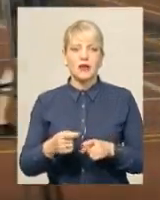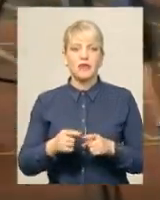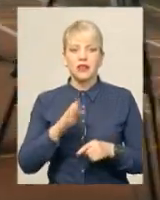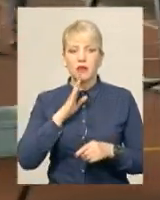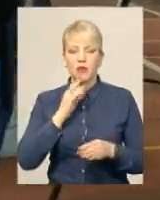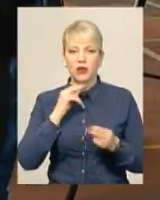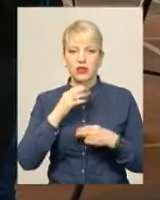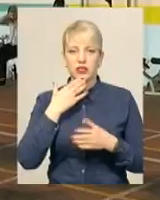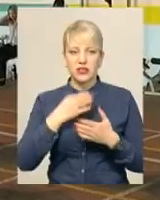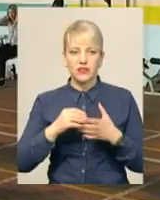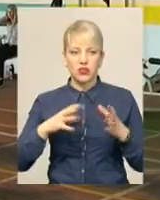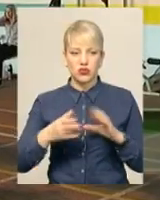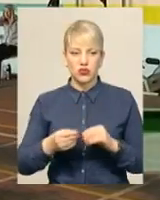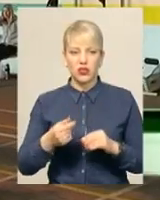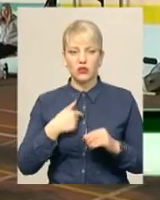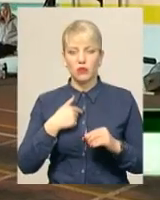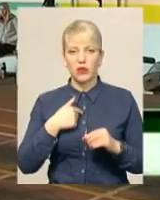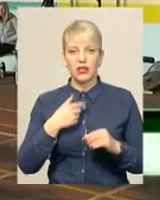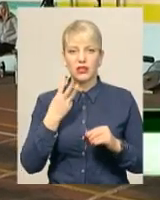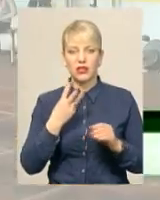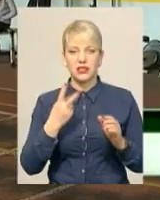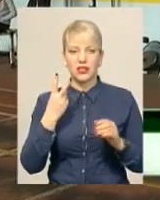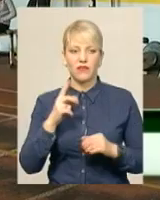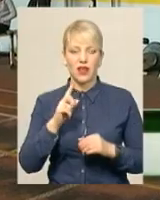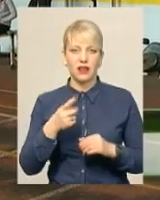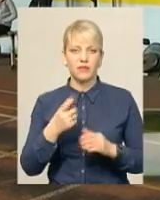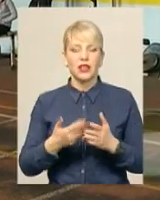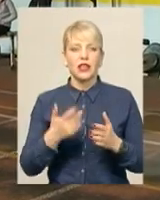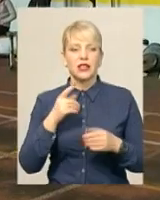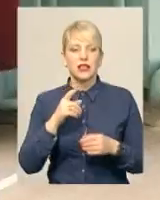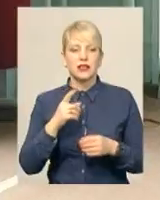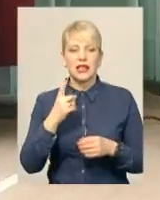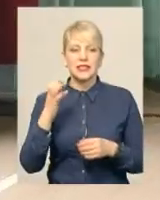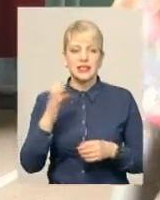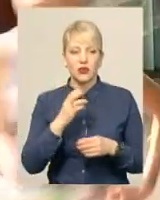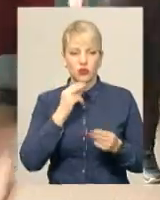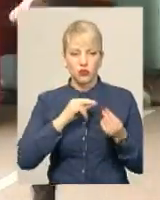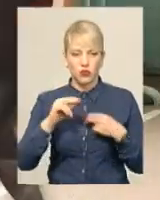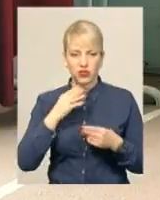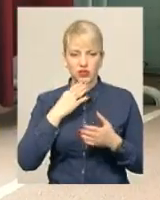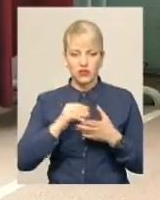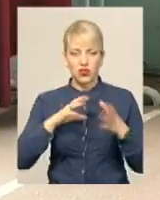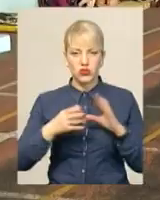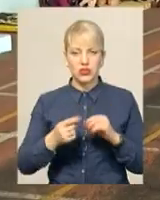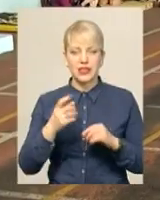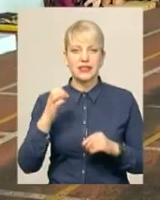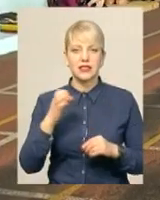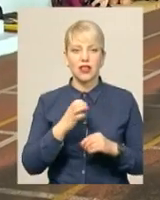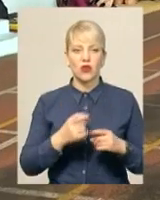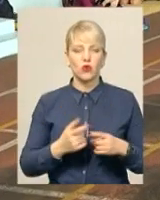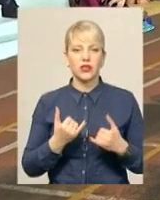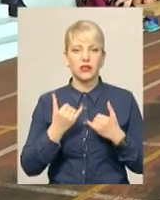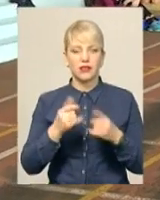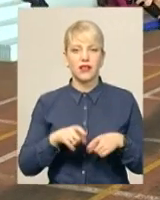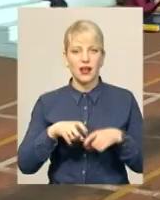покращила свій результат. Мамою 32 ще на цілу секунду. Секунда для спринтера, каже головний суддя першості Микола